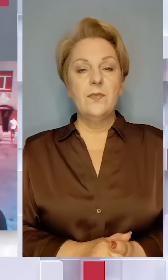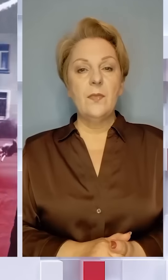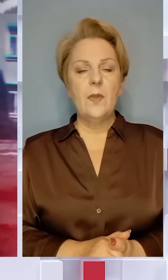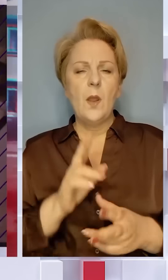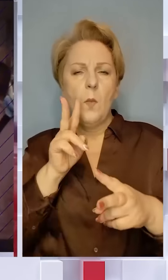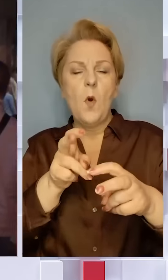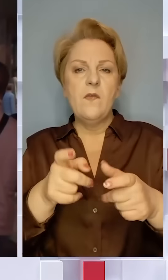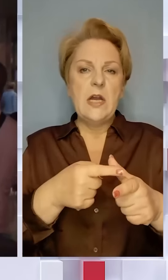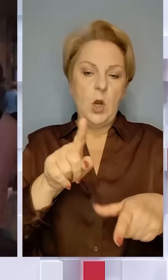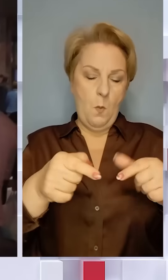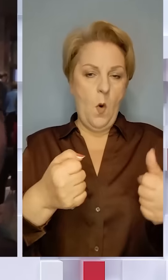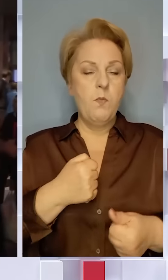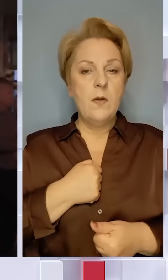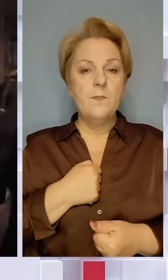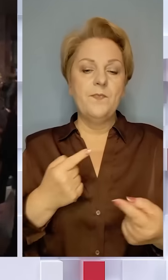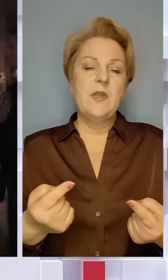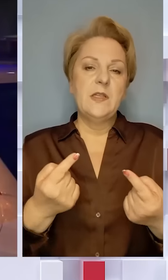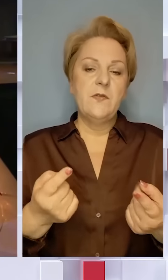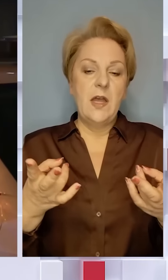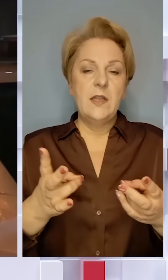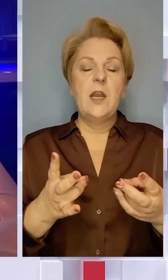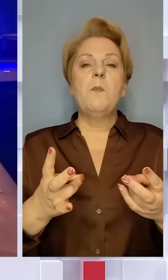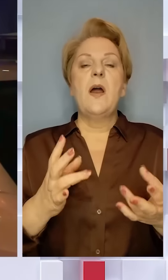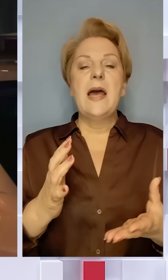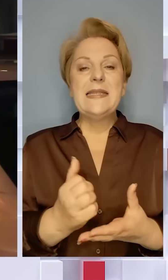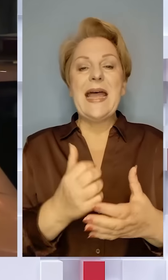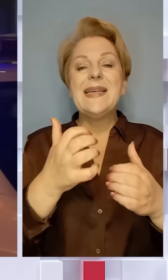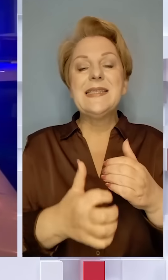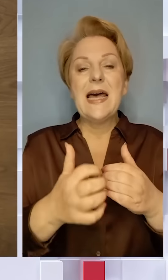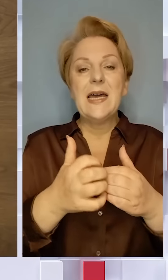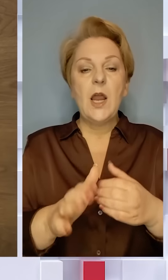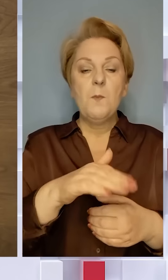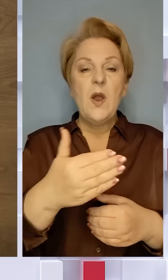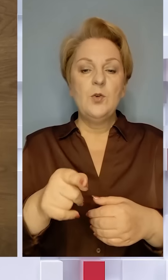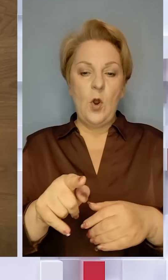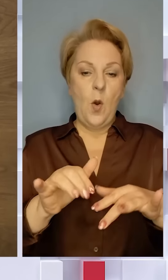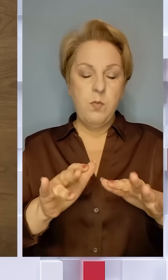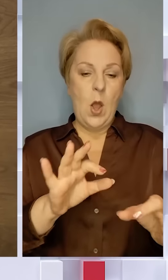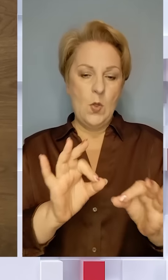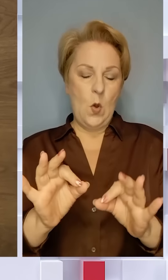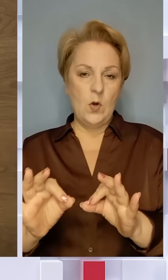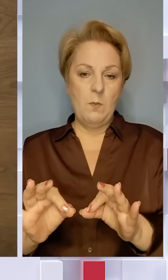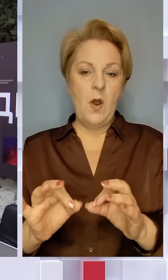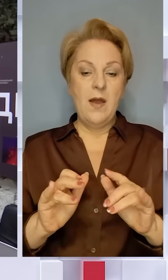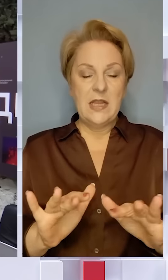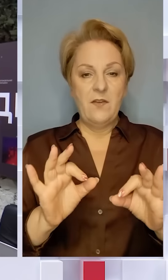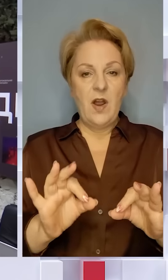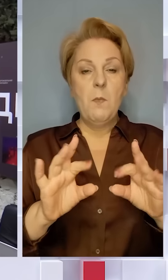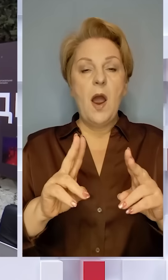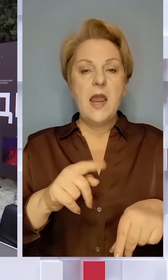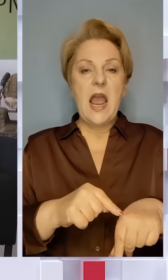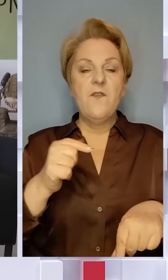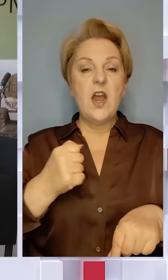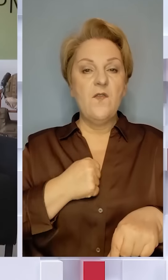Полювання чи мобілізація? Звичайно, треба знайти золотий баланс і середину між тим, щоб цей процес унормувався і тривав правильно. Як